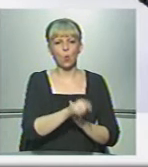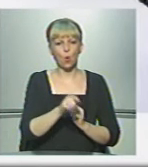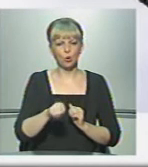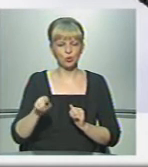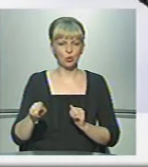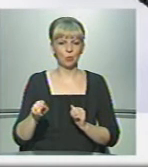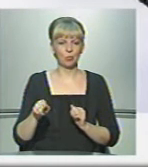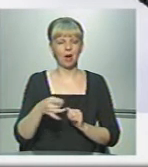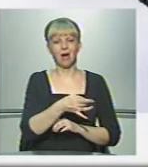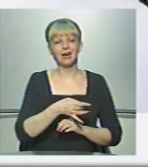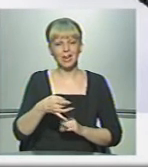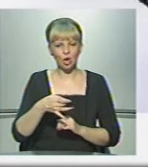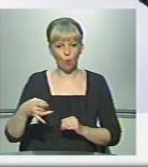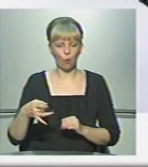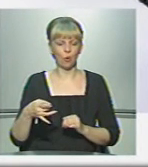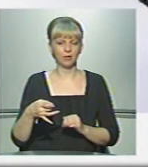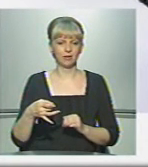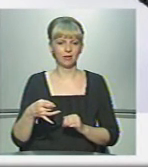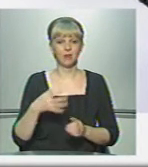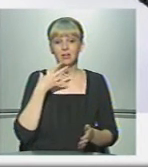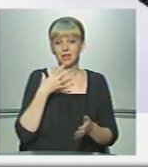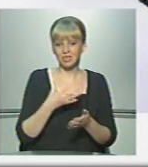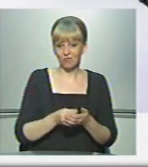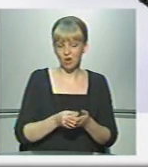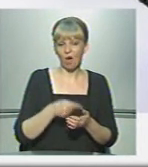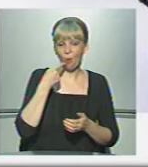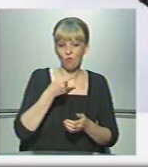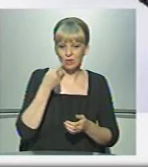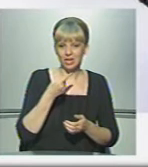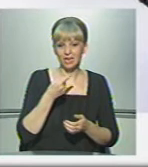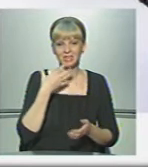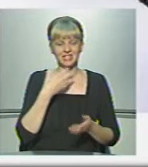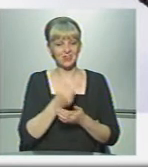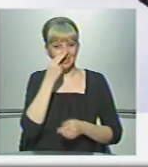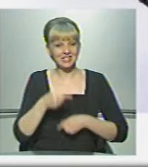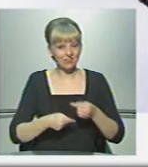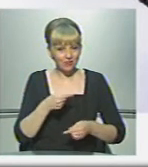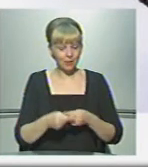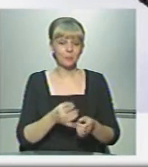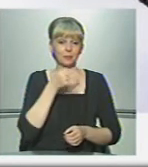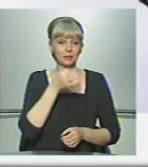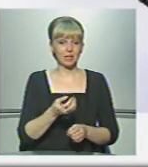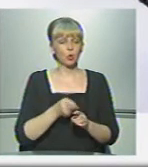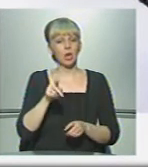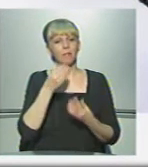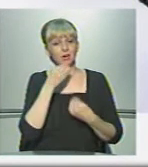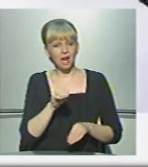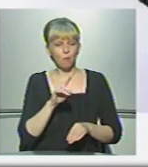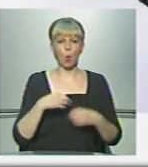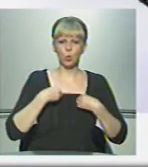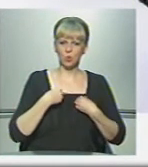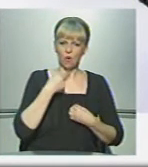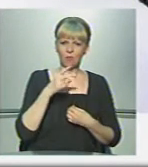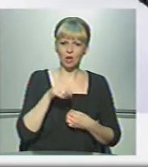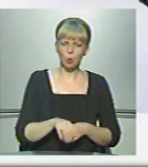регіоні своя говірка, свій звичай. І сказати, що там краще по гуцульській